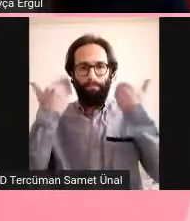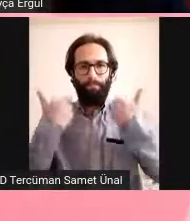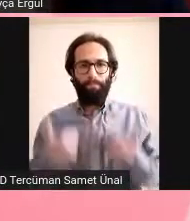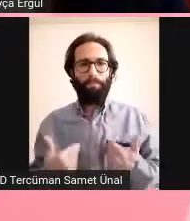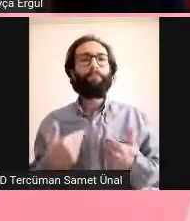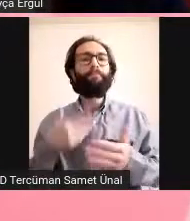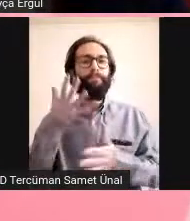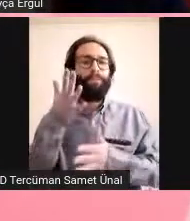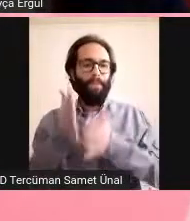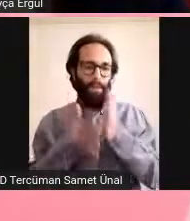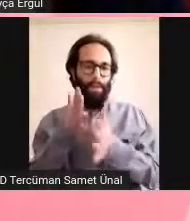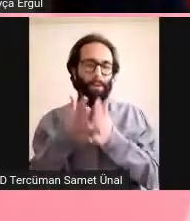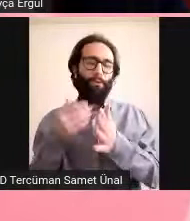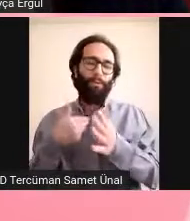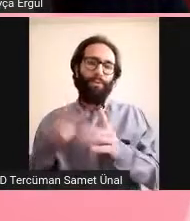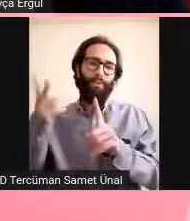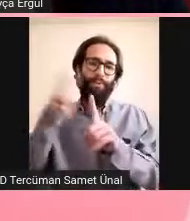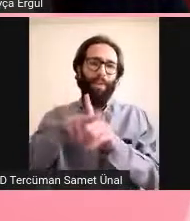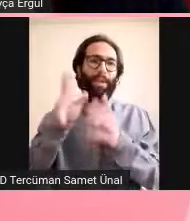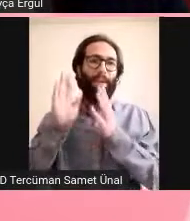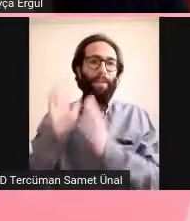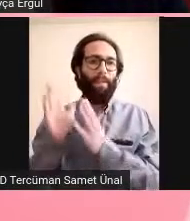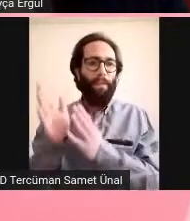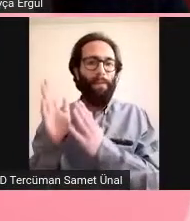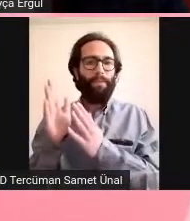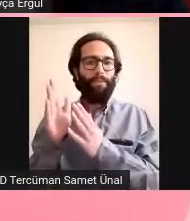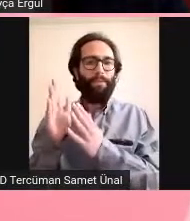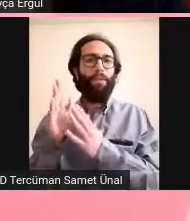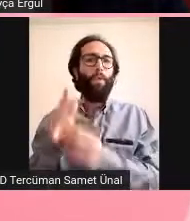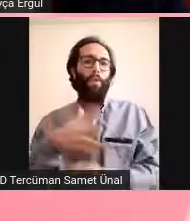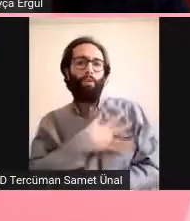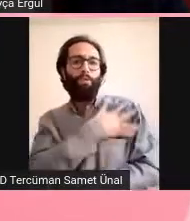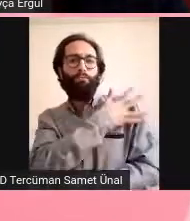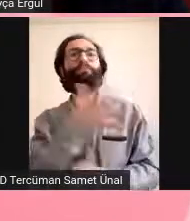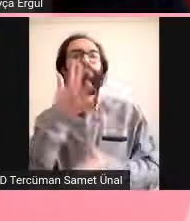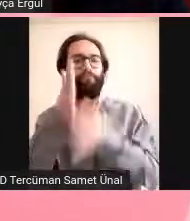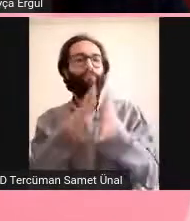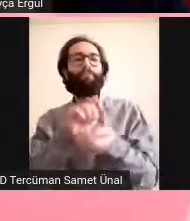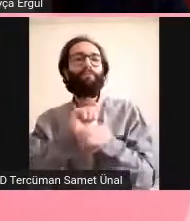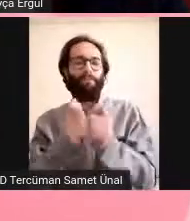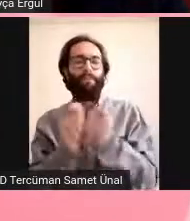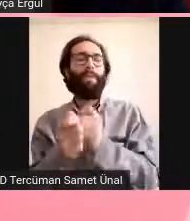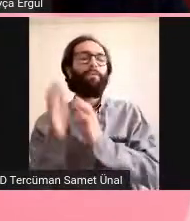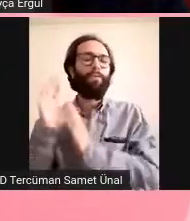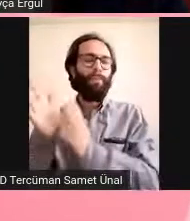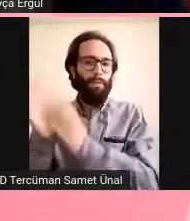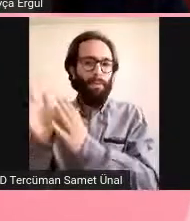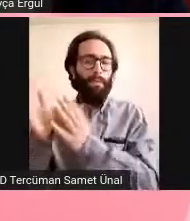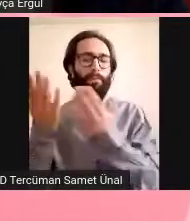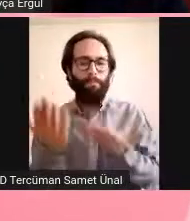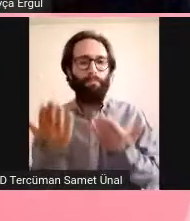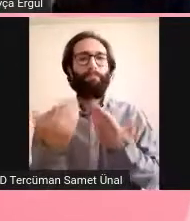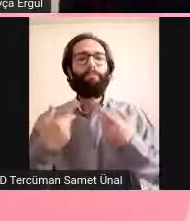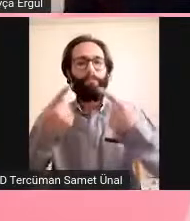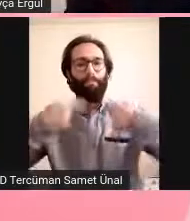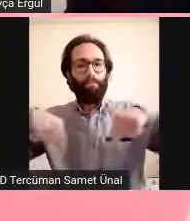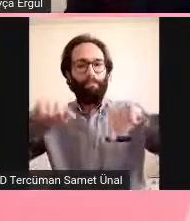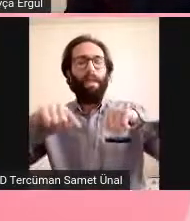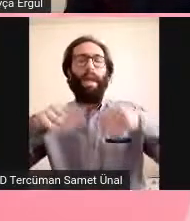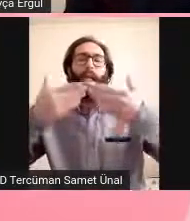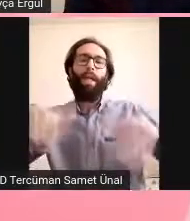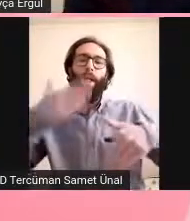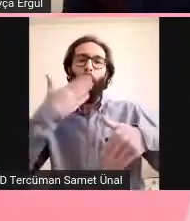işaret diliyle çevirmeye devam edecek. Tüm kongremiz işaret diliyle çeviriliyor arkadaşlar. Bizim aramızda dediğim gibi her zaman engel yok.